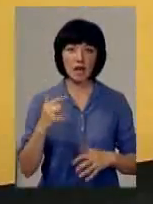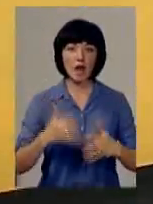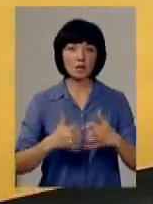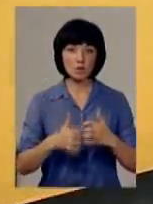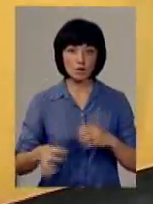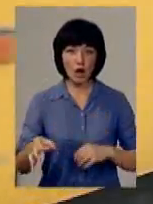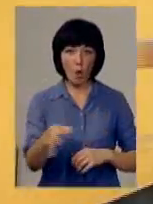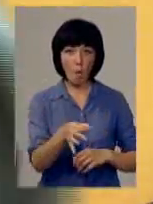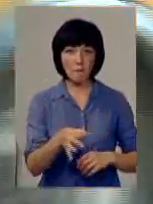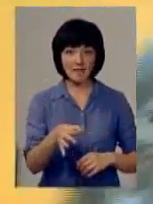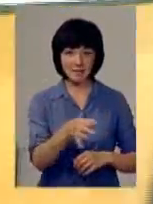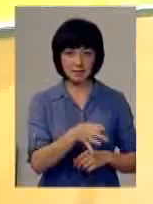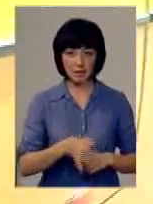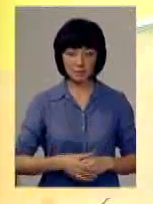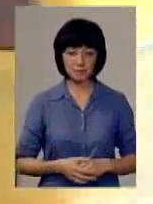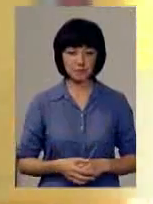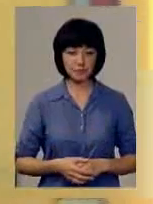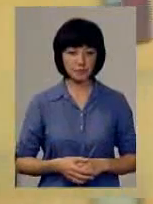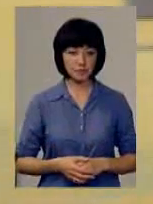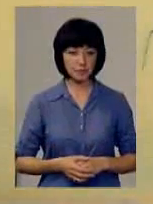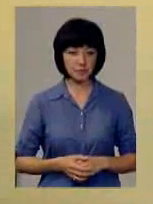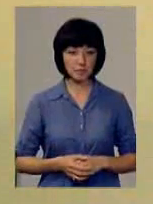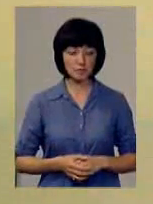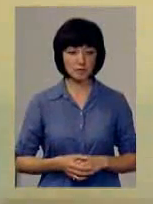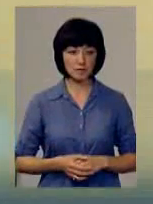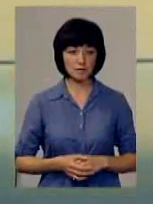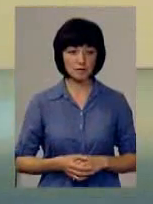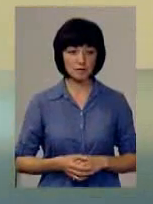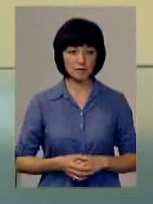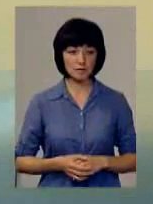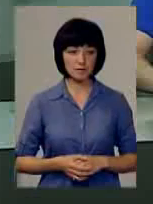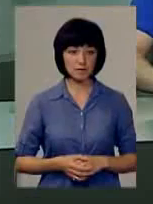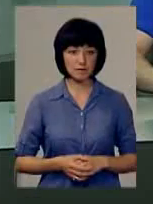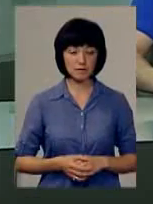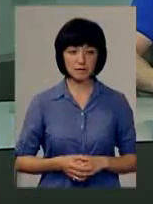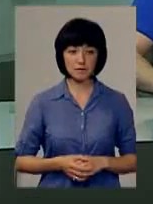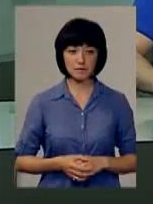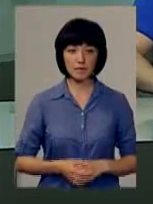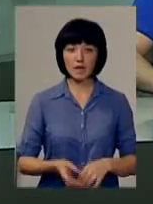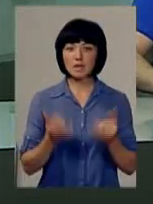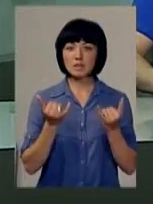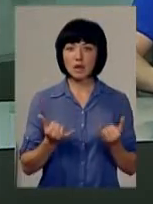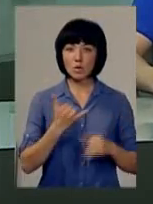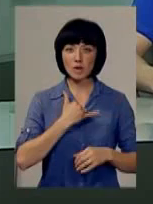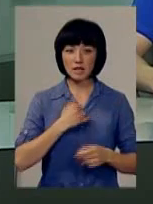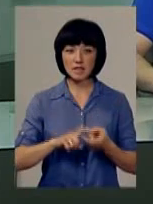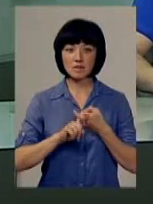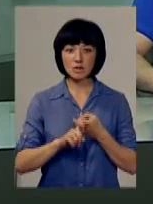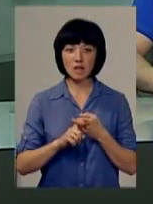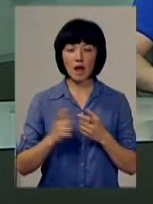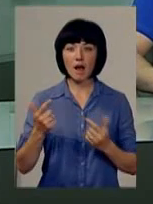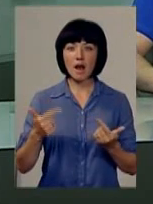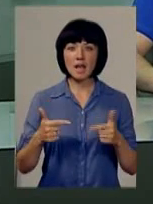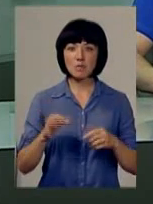Херсонській областях. Світлана Русіна, Ілля Васильєв для інформаційного випуску. Зараз у нас на зв'язку гість